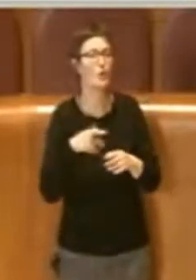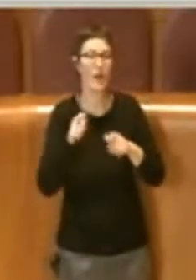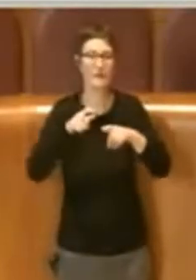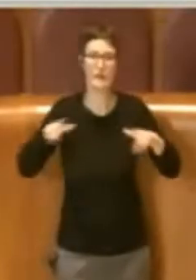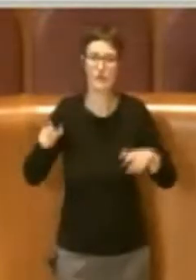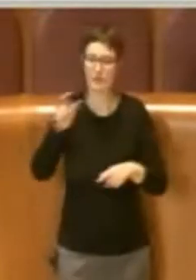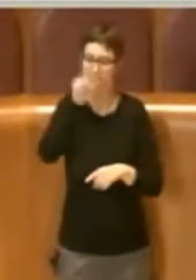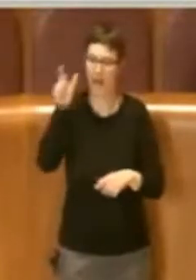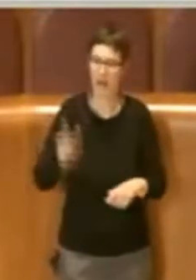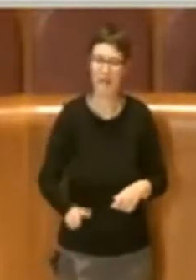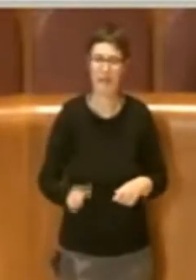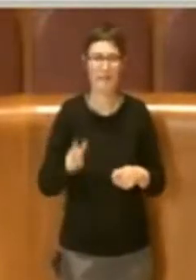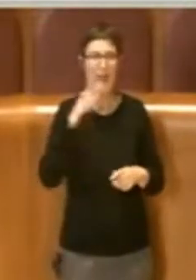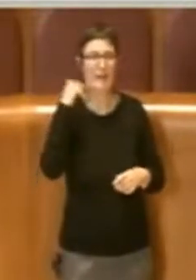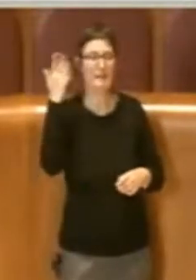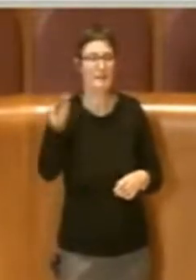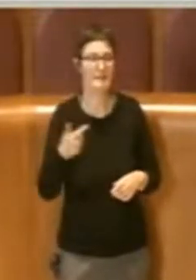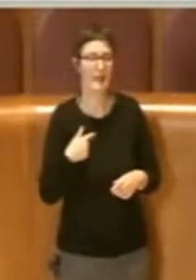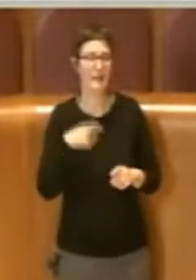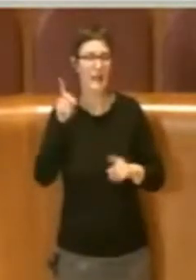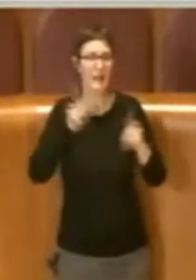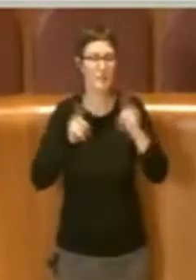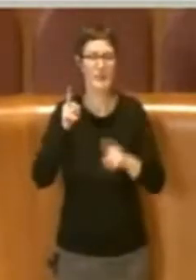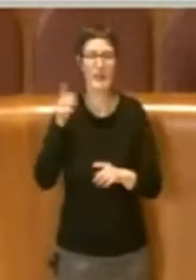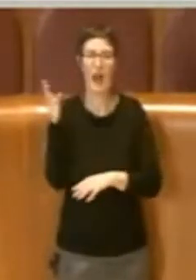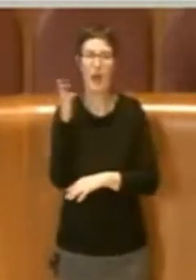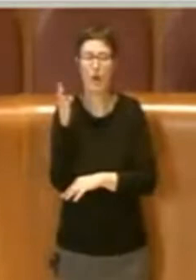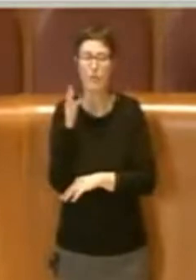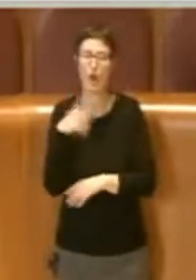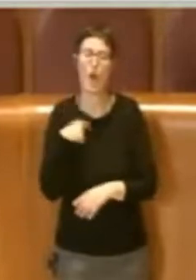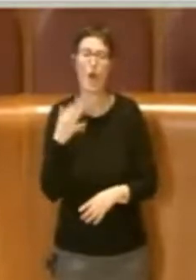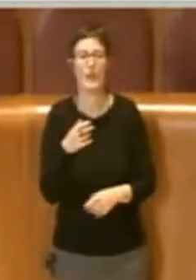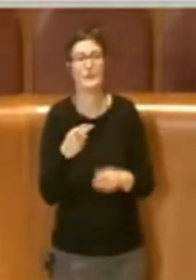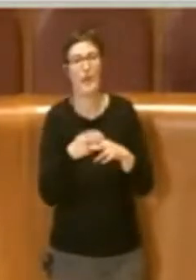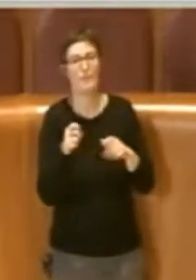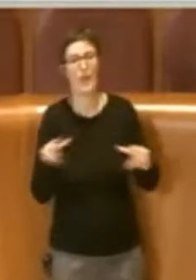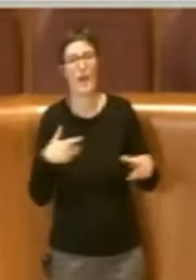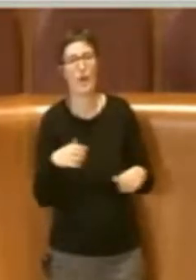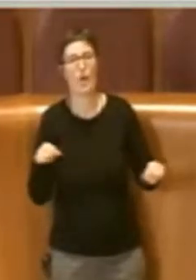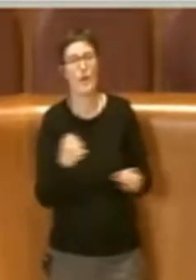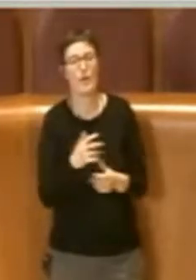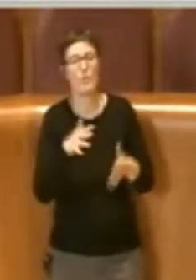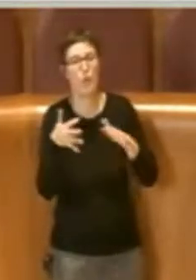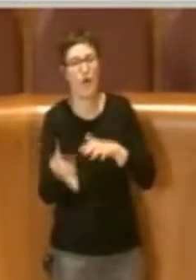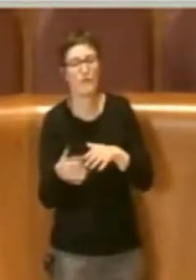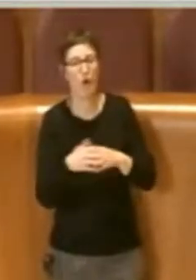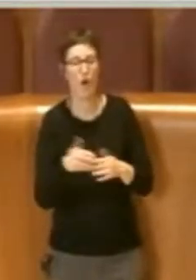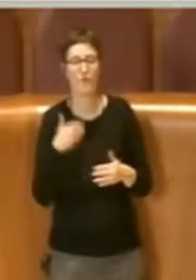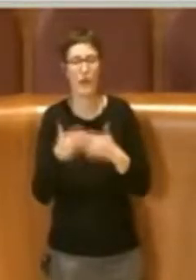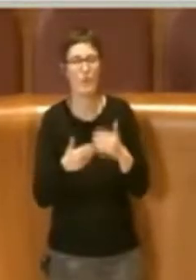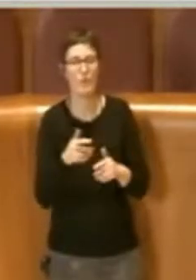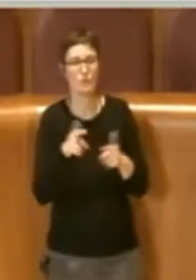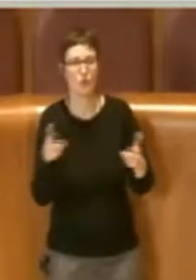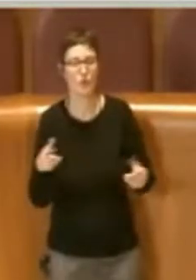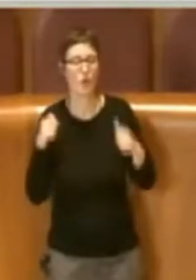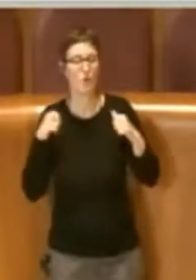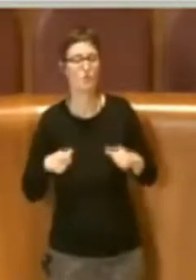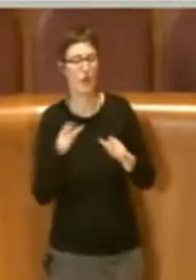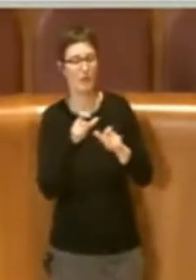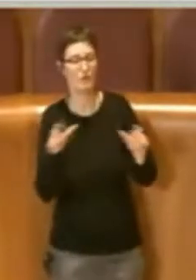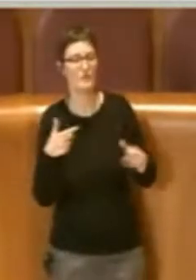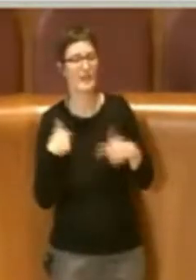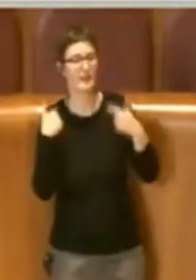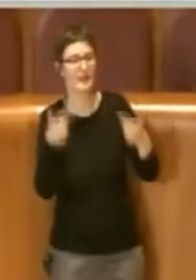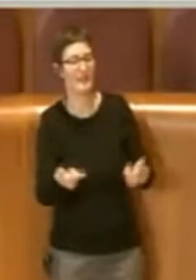straniere, Milano, Bologna, per la sua incapacità di non sapersi evolvere, di non dare ai suoi cittadini dei servizi